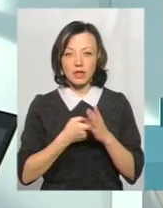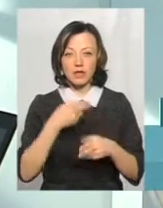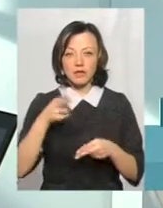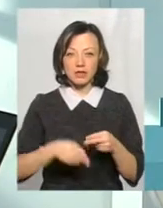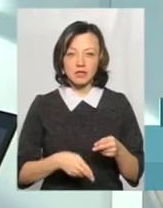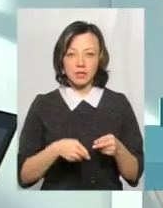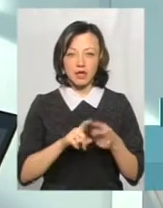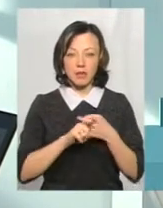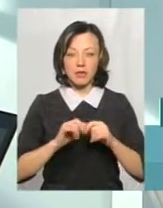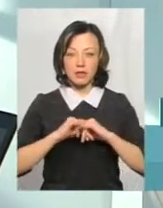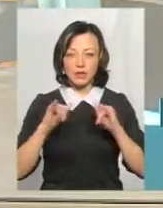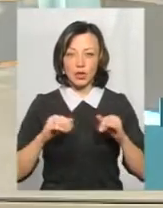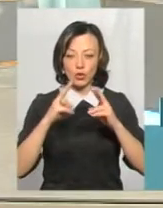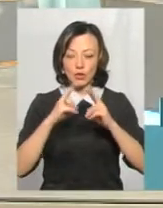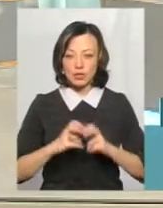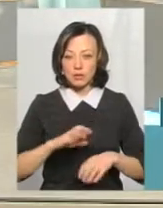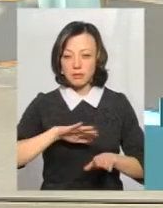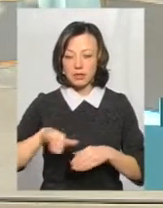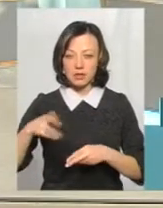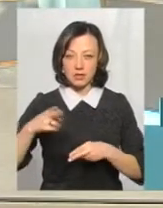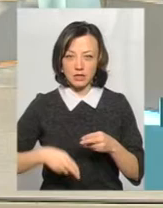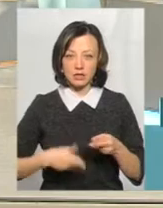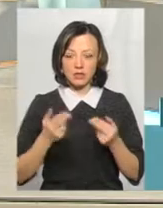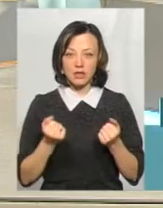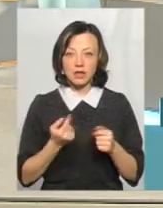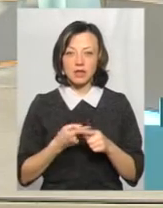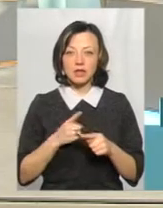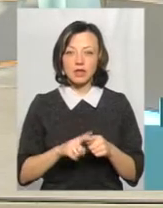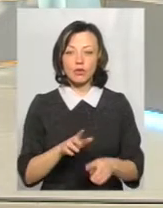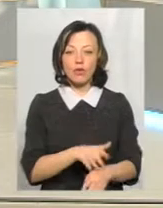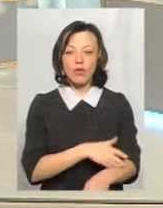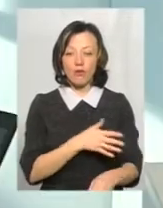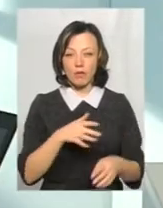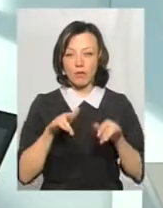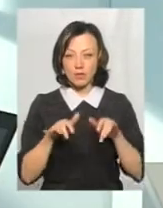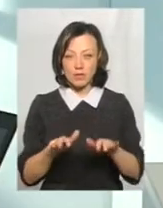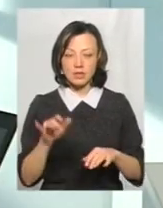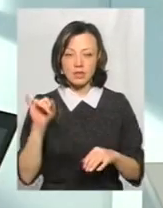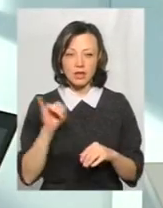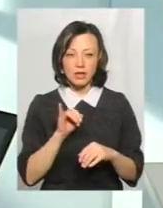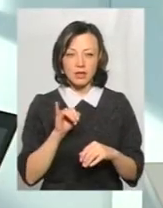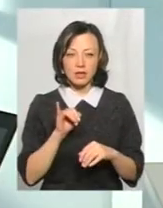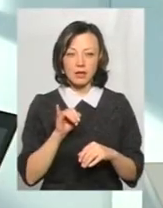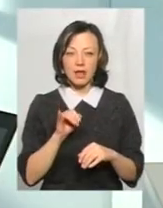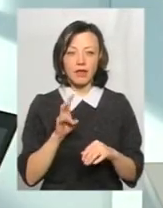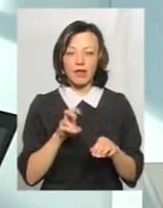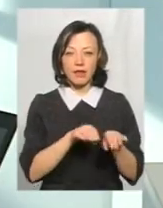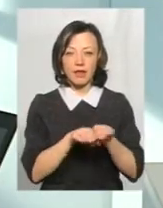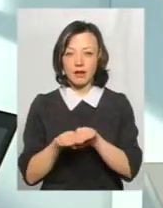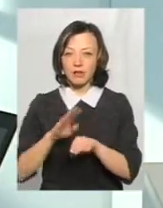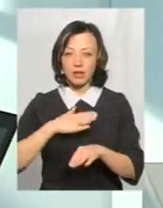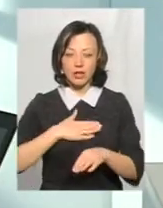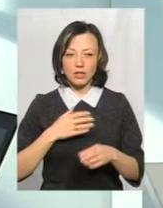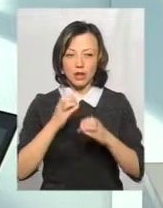кінці підсезону. Тобто він досліджується вже після закінчення. Звичайно, це довготривалий процес і не на рівні нашого